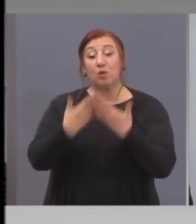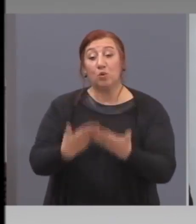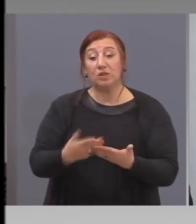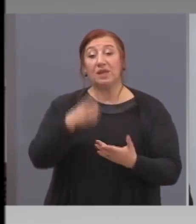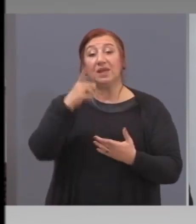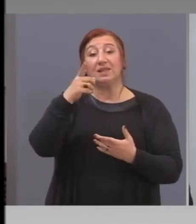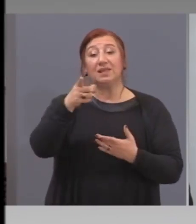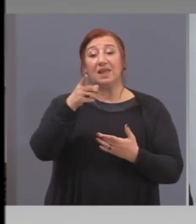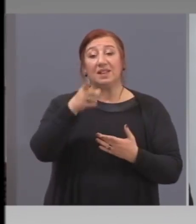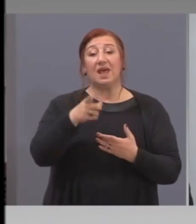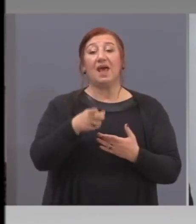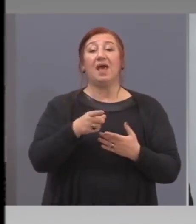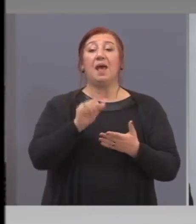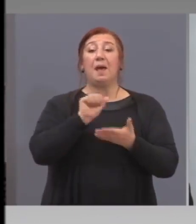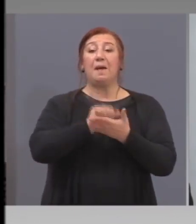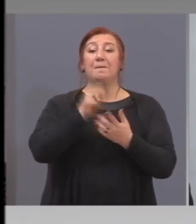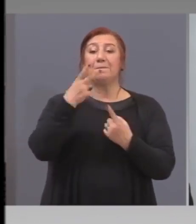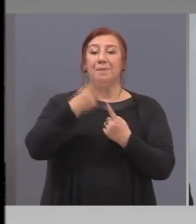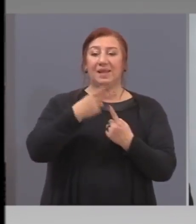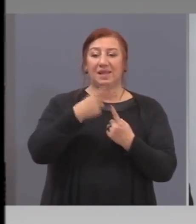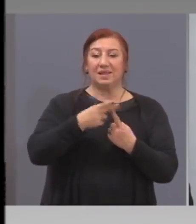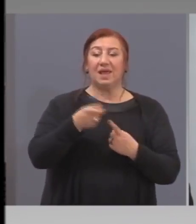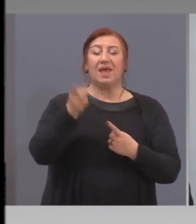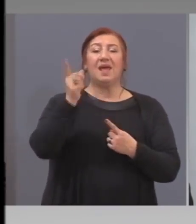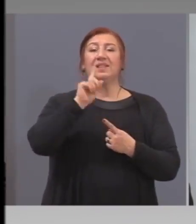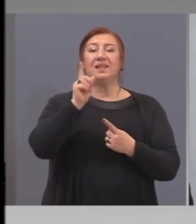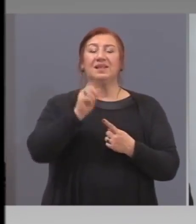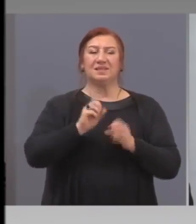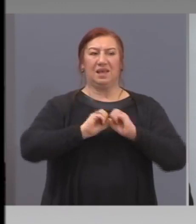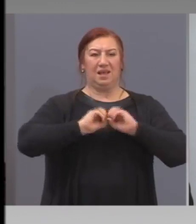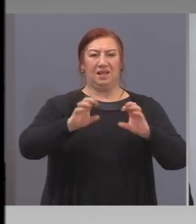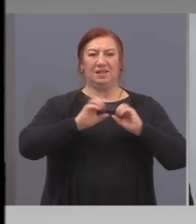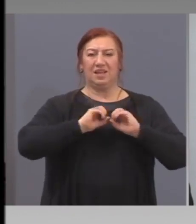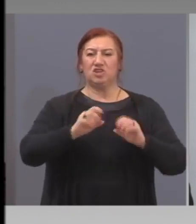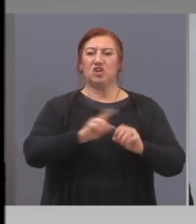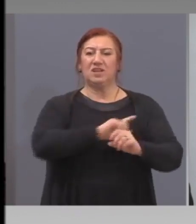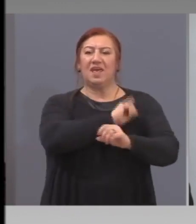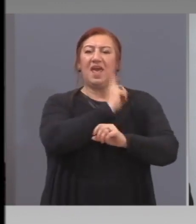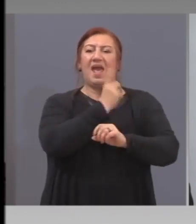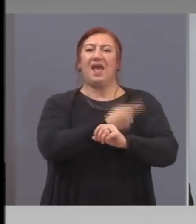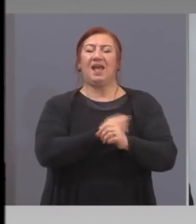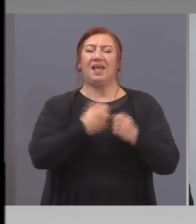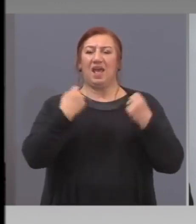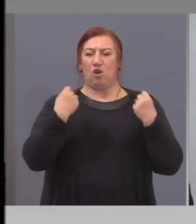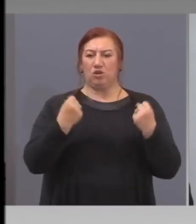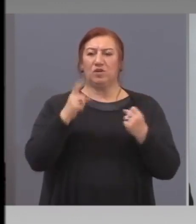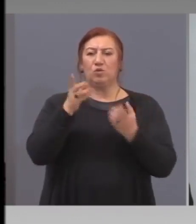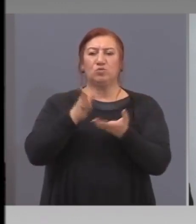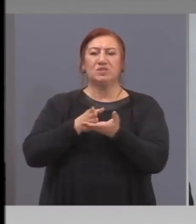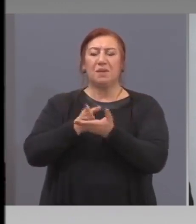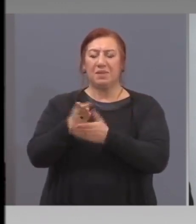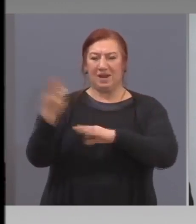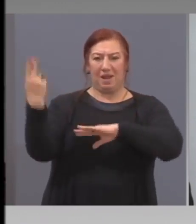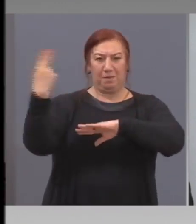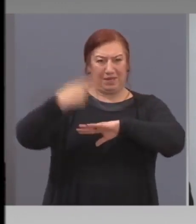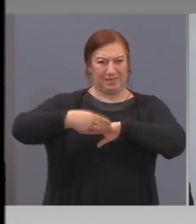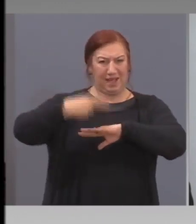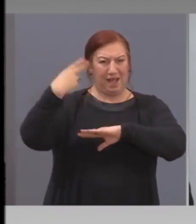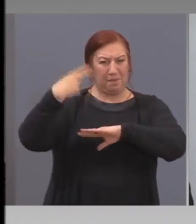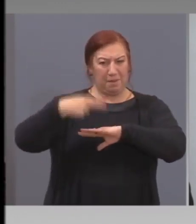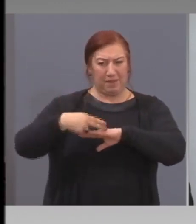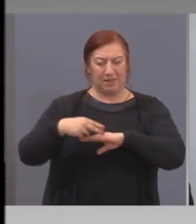геройствата на някои, които са преминали през КПП-тата, защото трябва да уважаваме полицайите? И втори въпрос.